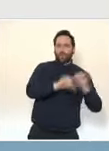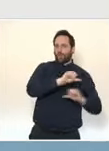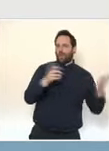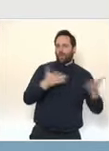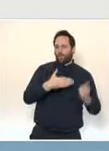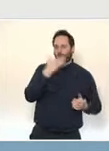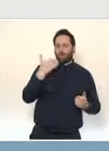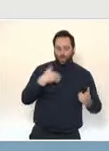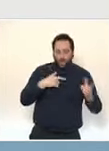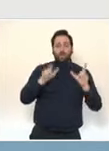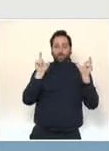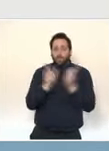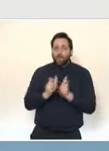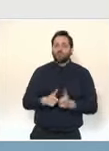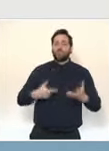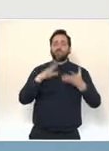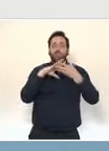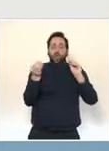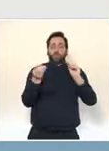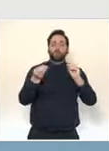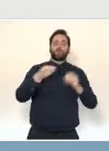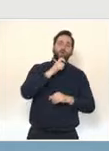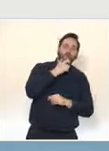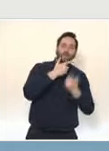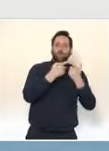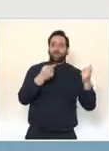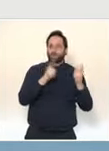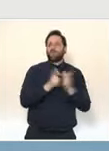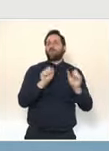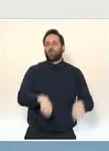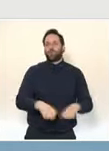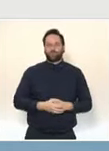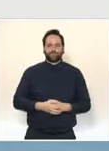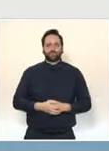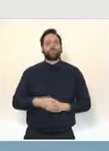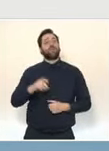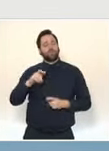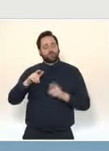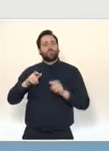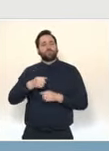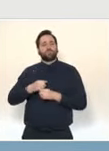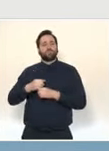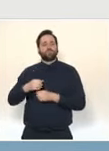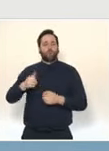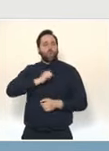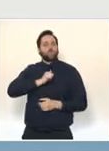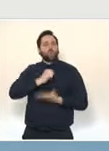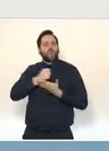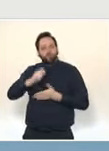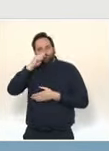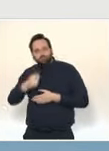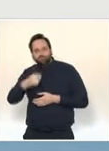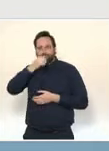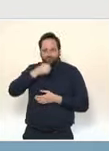En aucun cas, un autotest, s'il est négatif, ne doit être considéré comme un bon pour relâcher les gestes